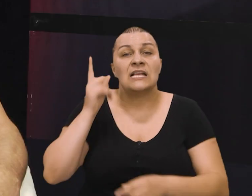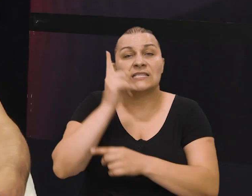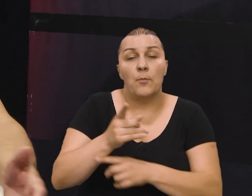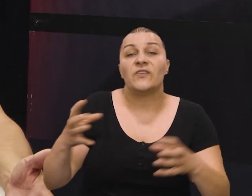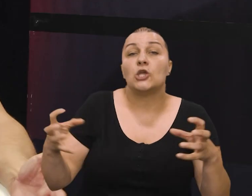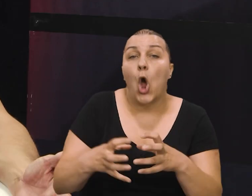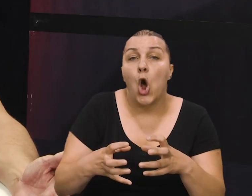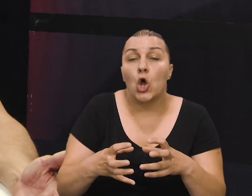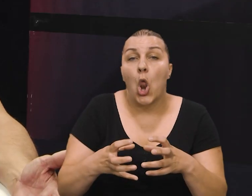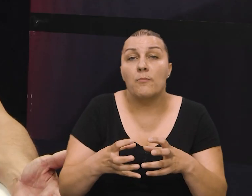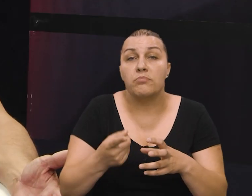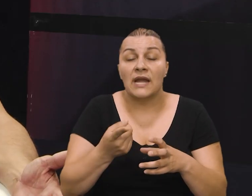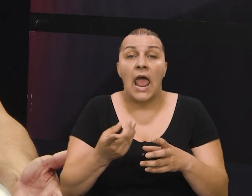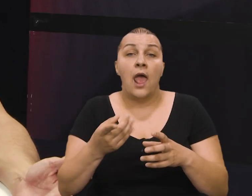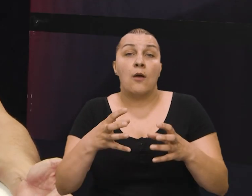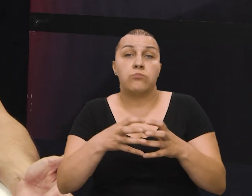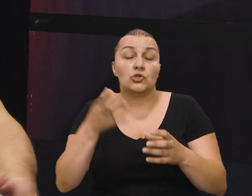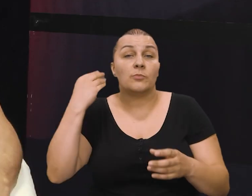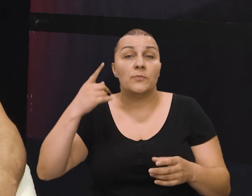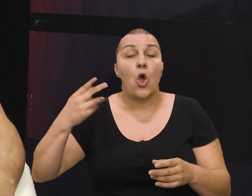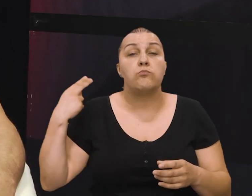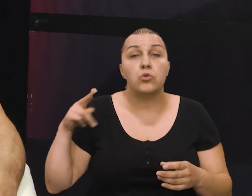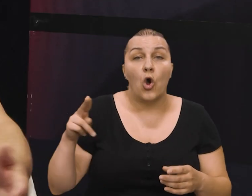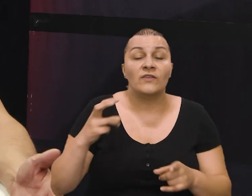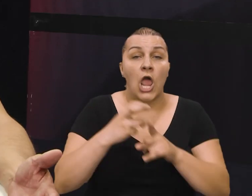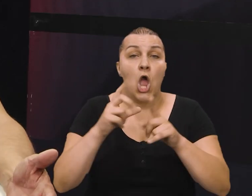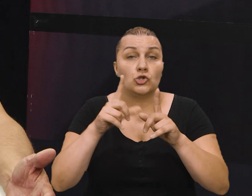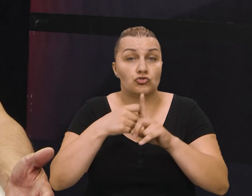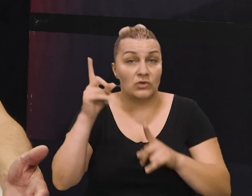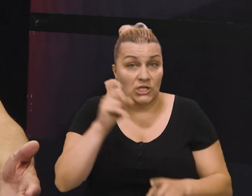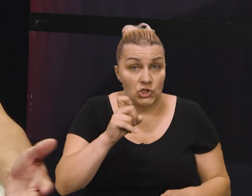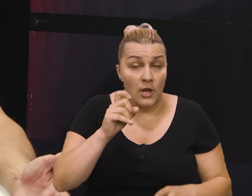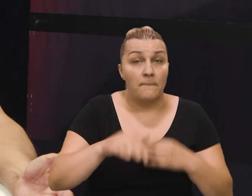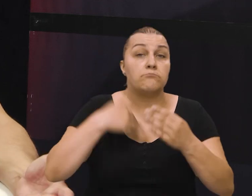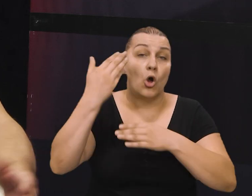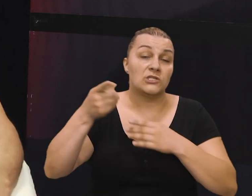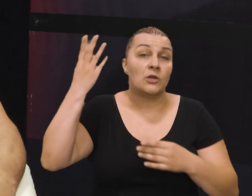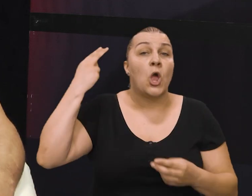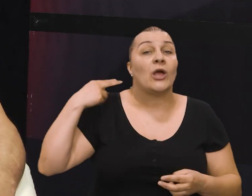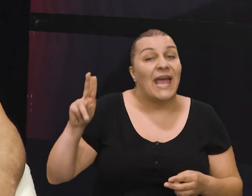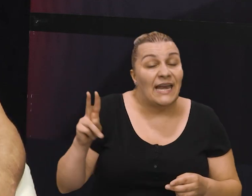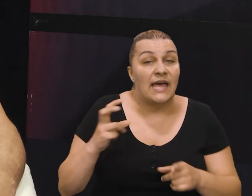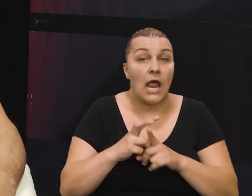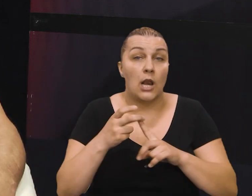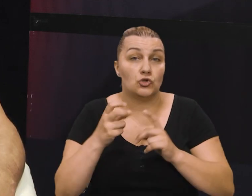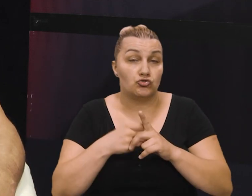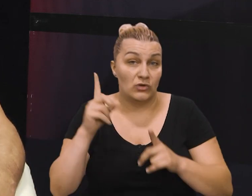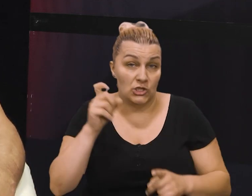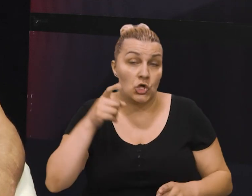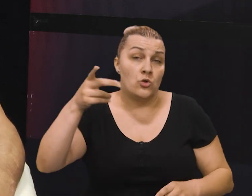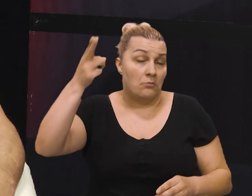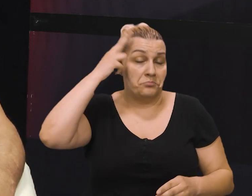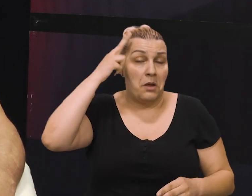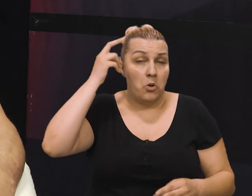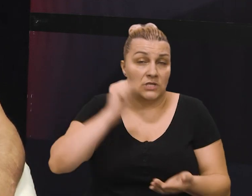oklopne, jel? Postrob je bio je tada pukovnik, ili Đukić, on je posegneral Đukić, jel? On je na medijima i